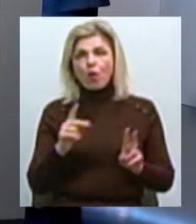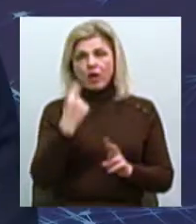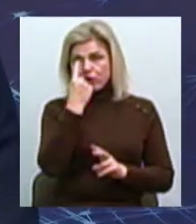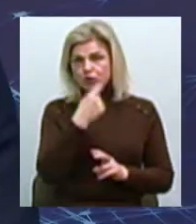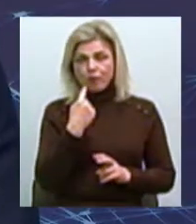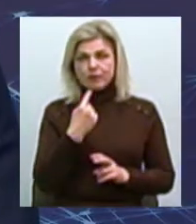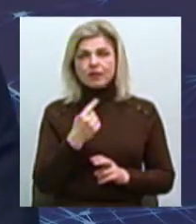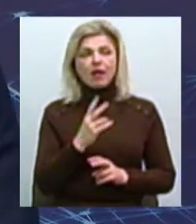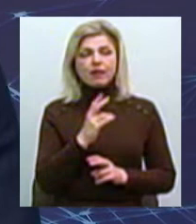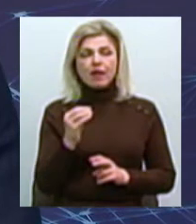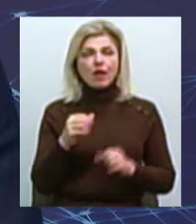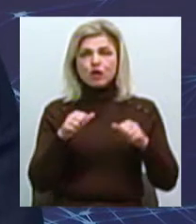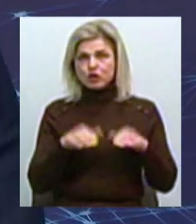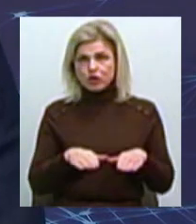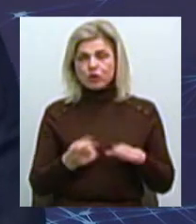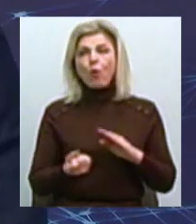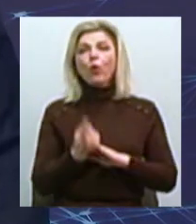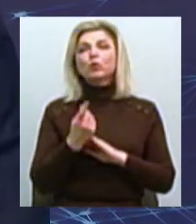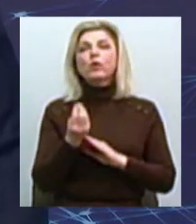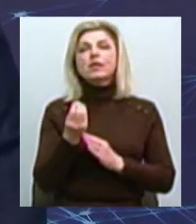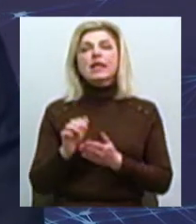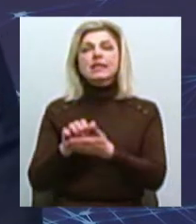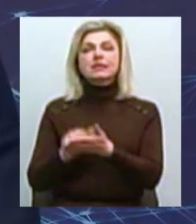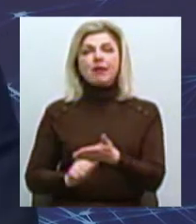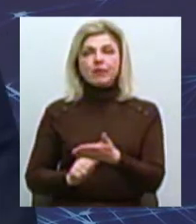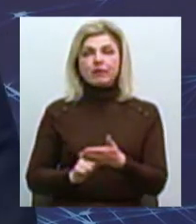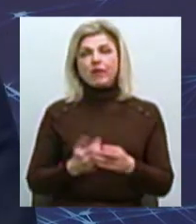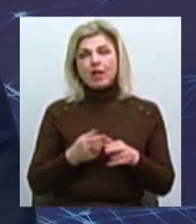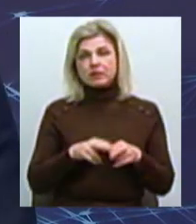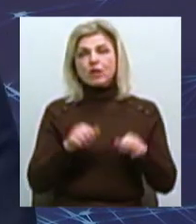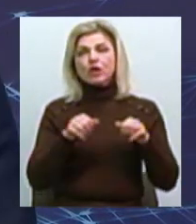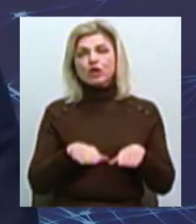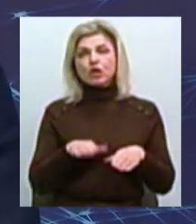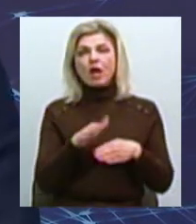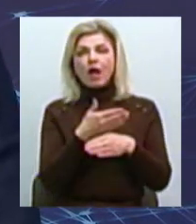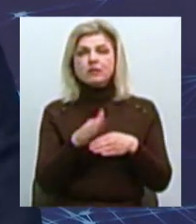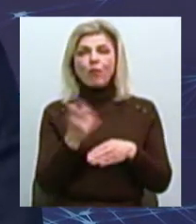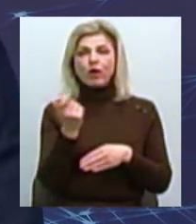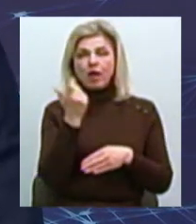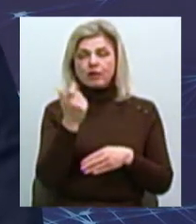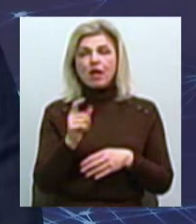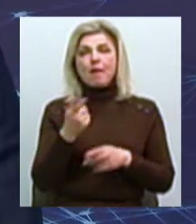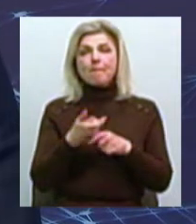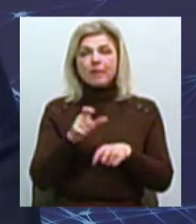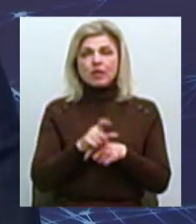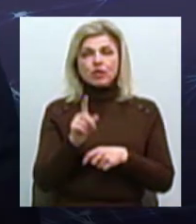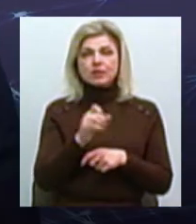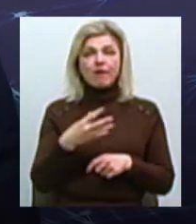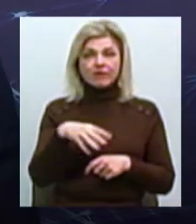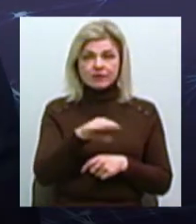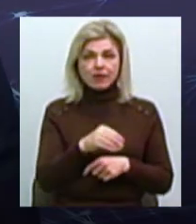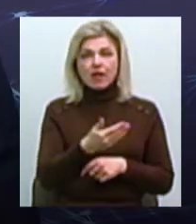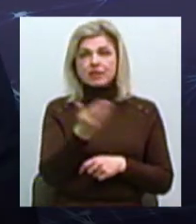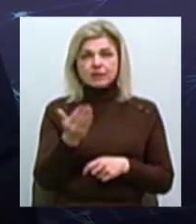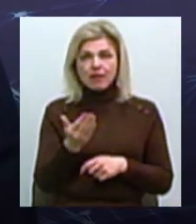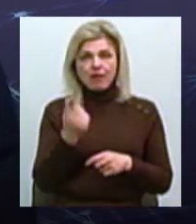не вирішують, звідки зняти гроші Це вирішують розпорядники, оскільки їм більш за всіх це зрозуміло